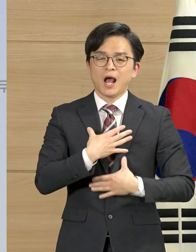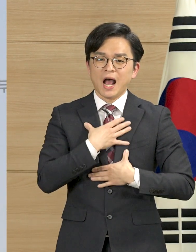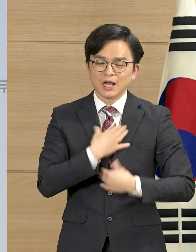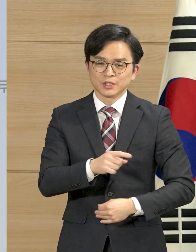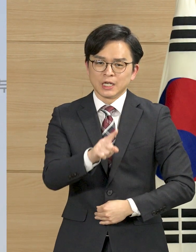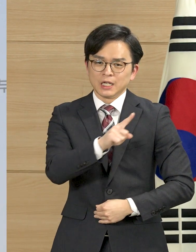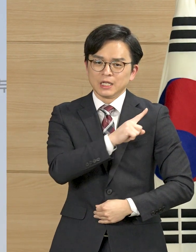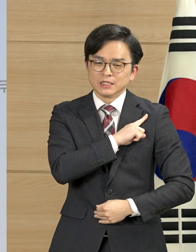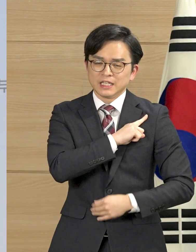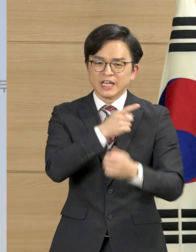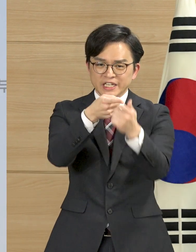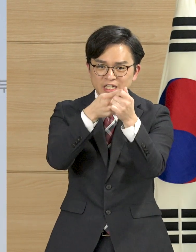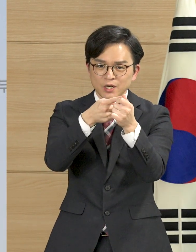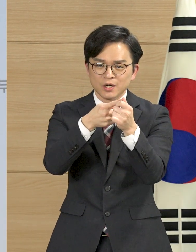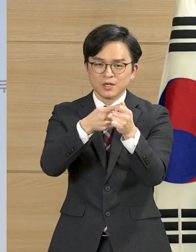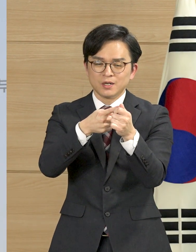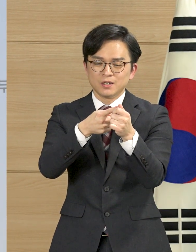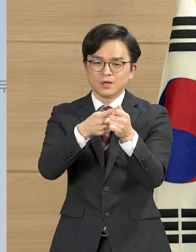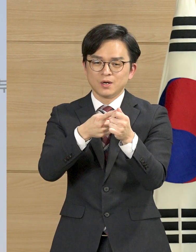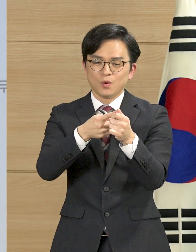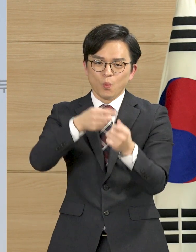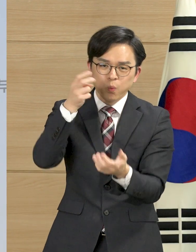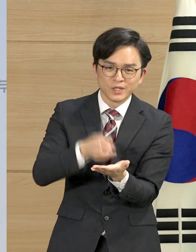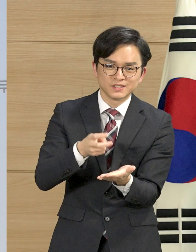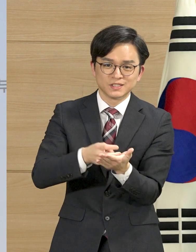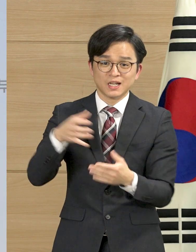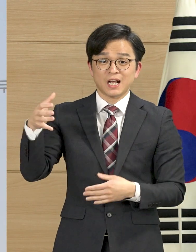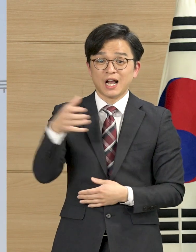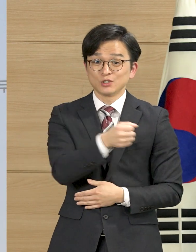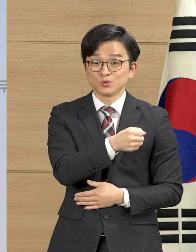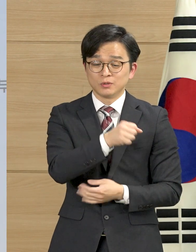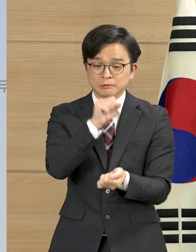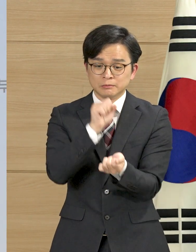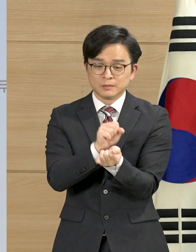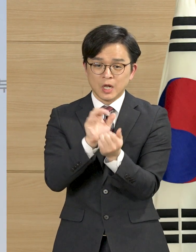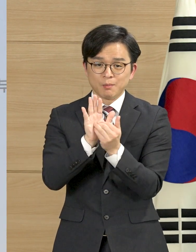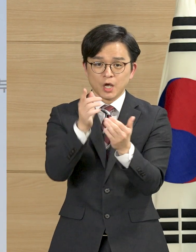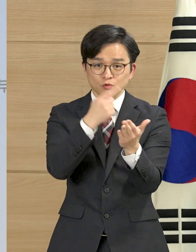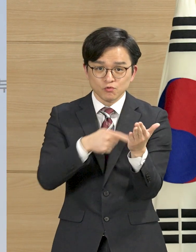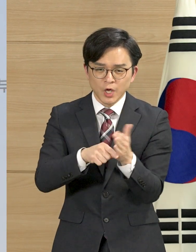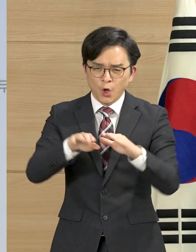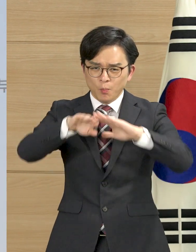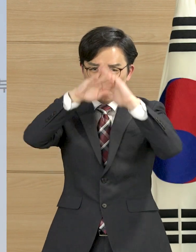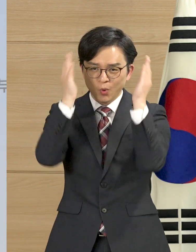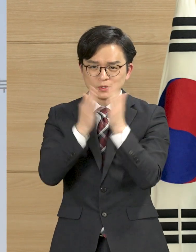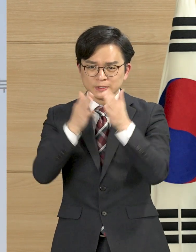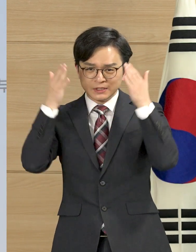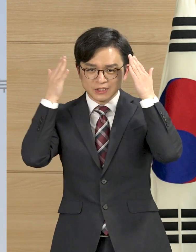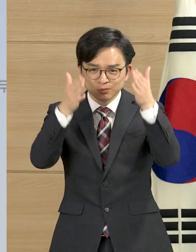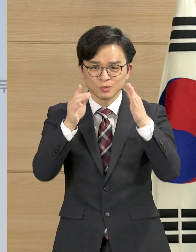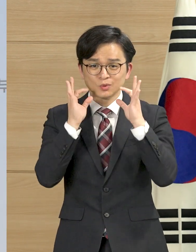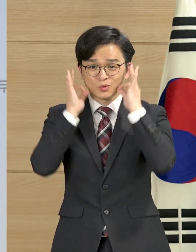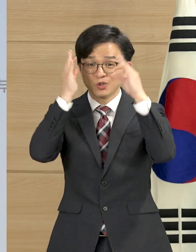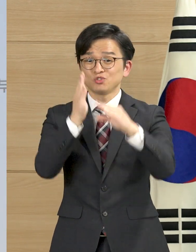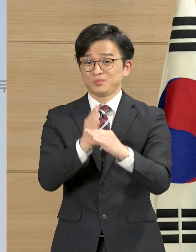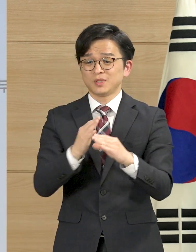생명과 안전을 무엇보다 중시한다는 원칙을 가지고 방역체계의 범정부적인 노력을 집중하고 있습니다.